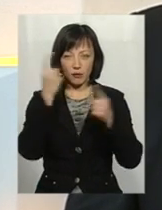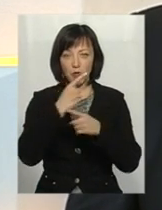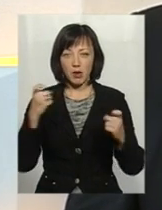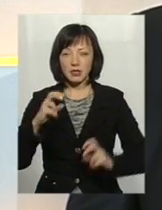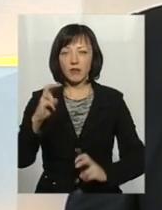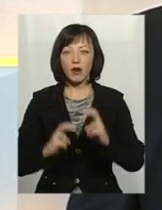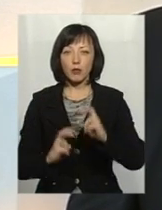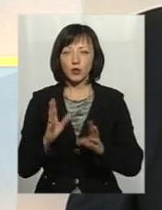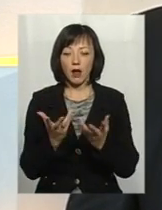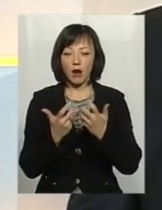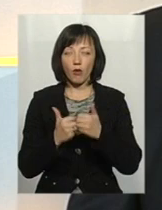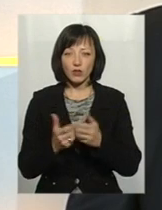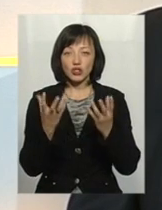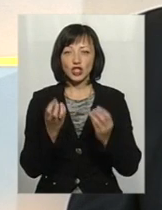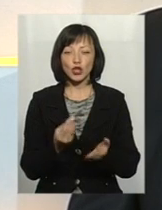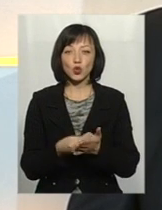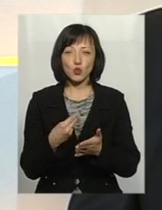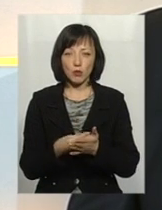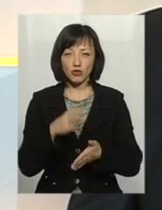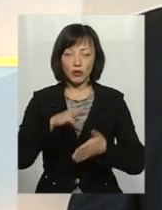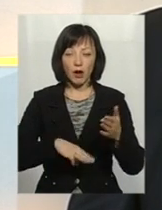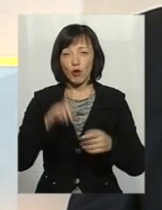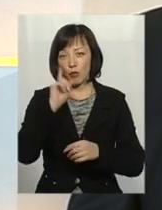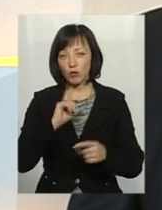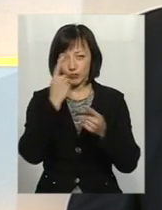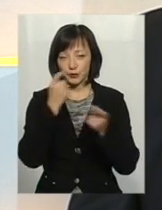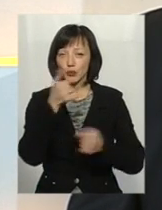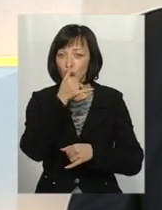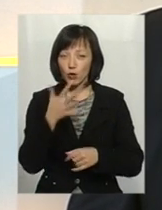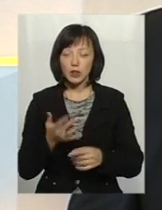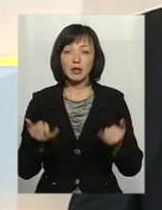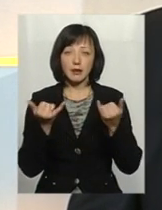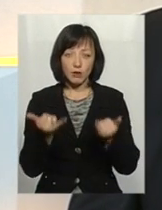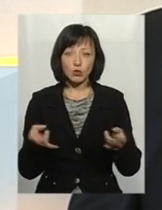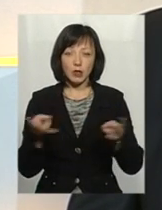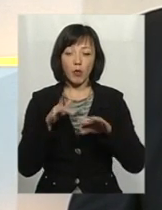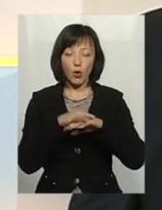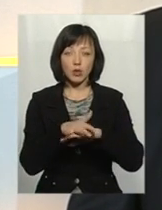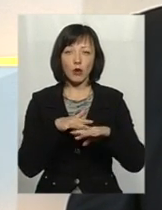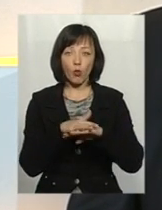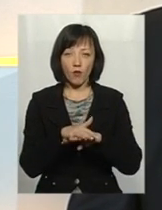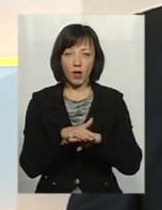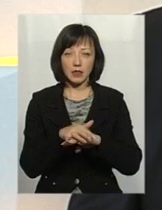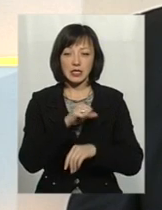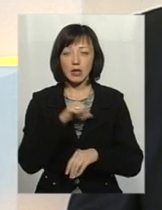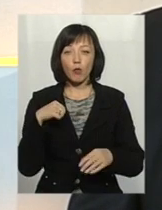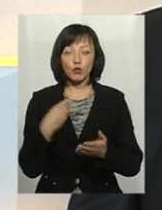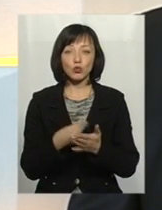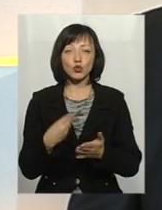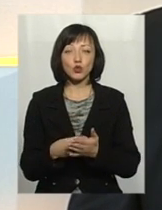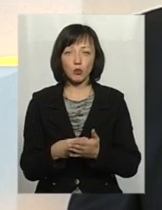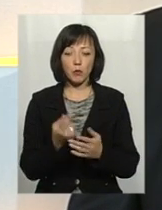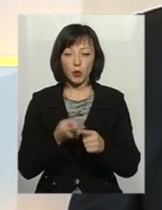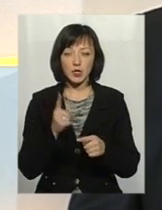фабрики, буде дорахована ще певна сума, яку поки що я не можу назвати, тому що для цього треба розрахувати саму суму по